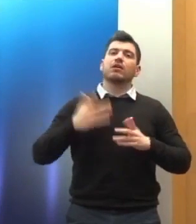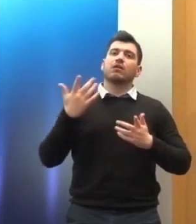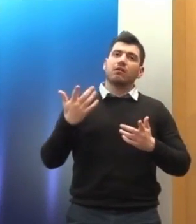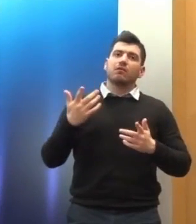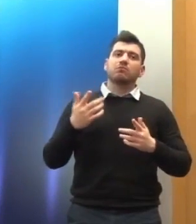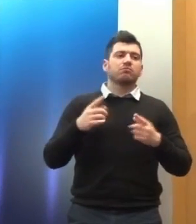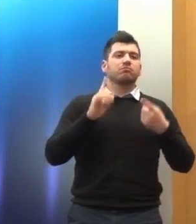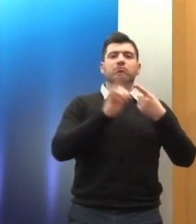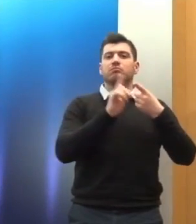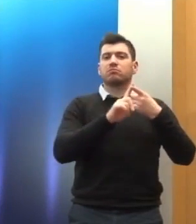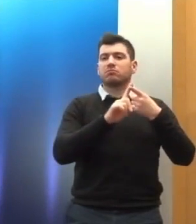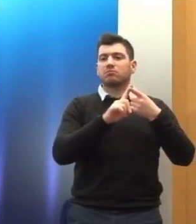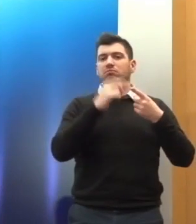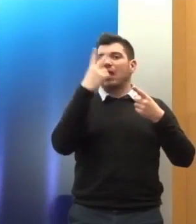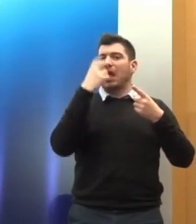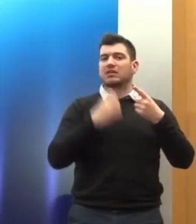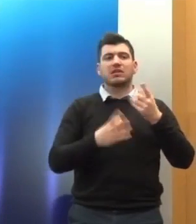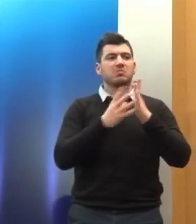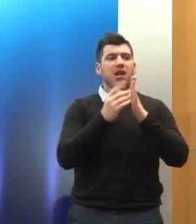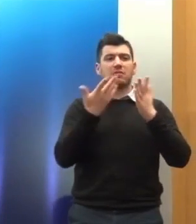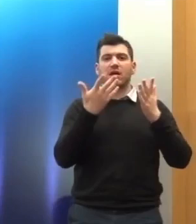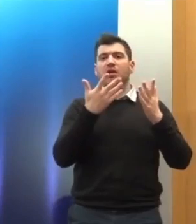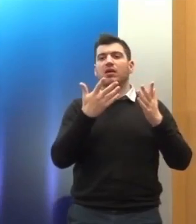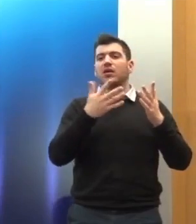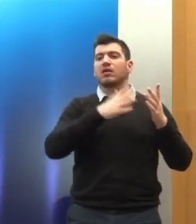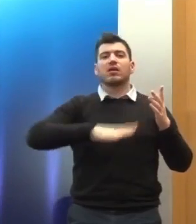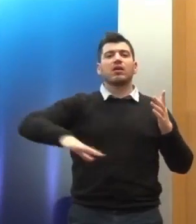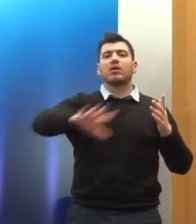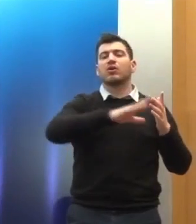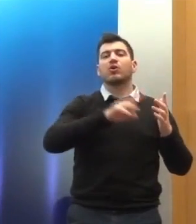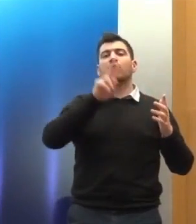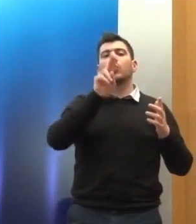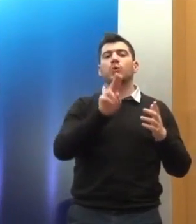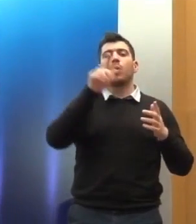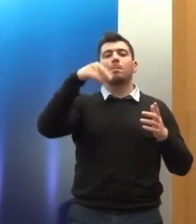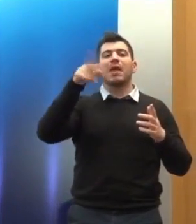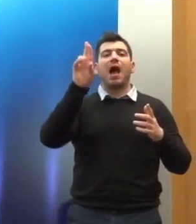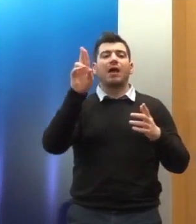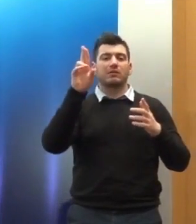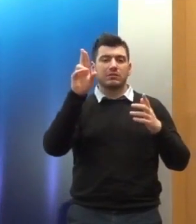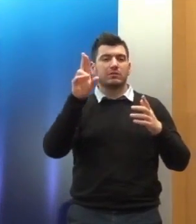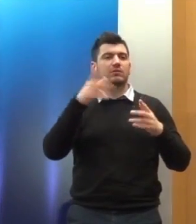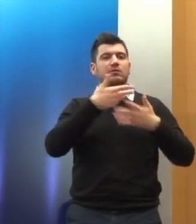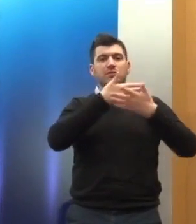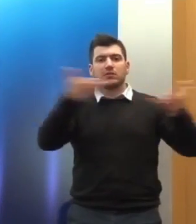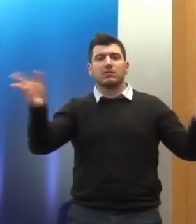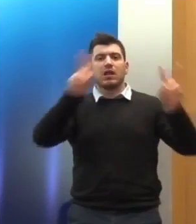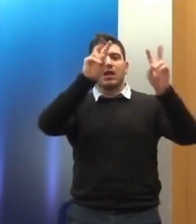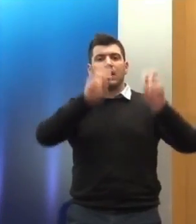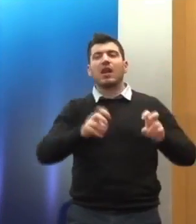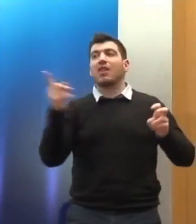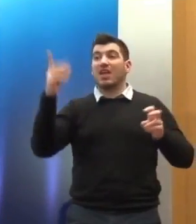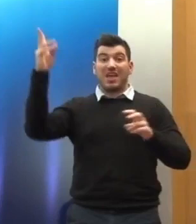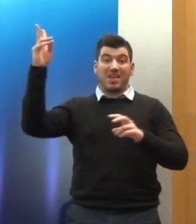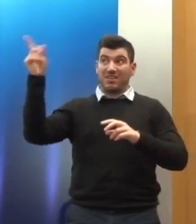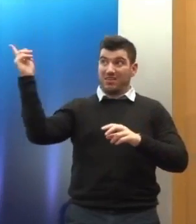εξέταση στην Οικουμενική Περιοδική Έκθεση, το UPR, όπου οι εξεταστές, ας το πούμε έτσι, θέτονται στα